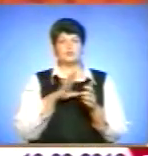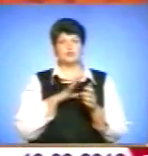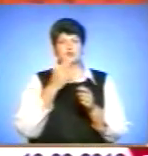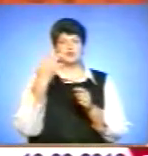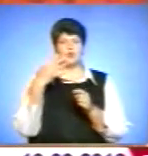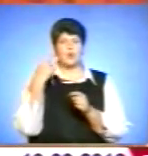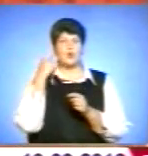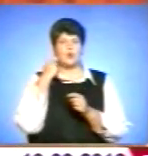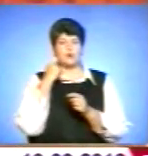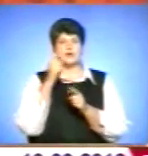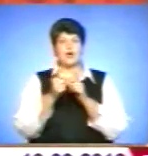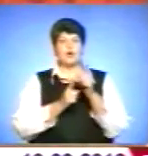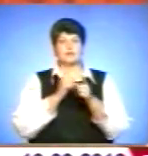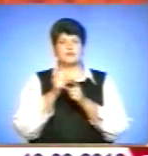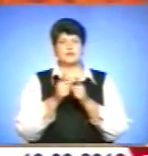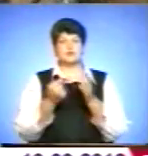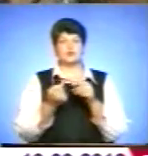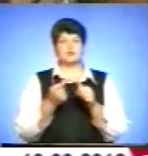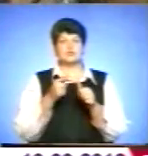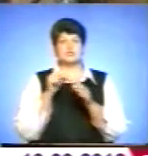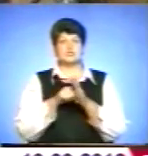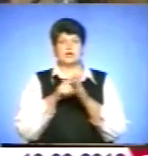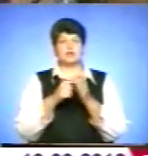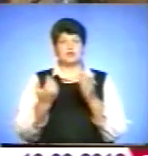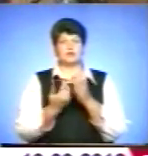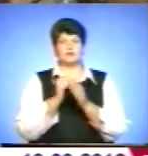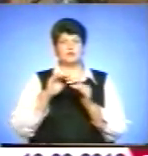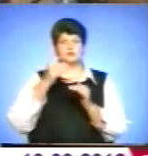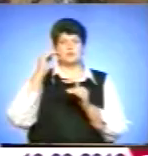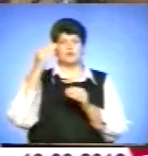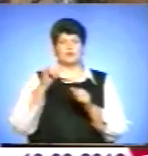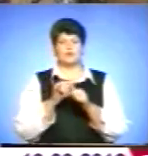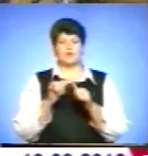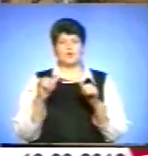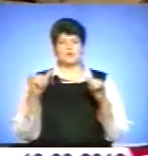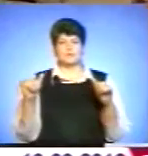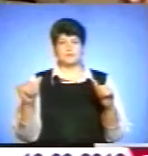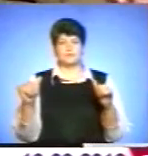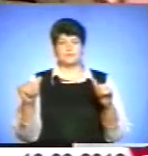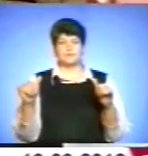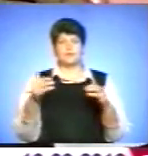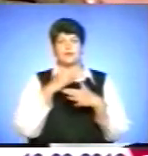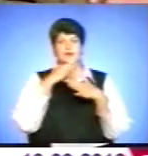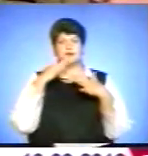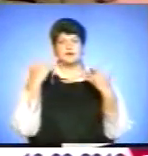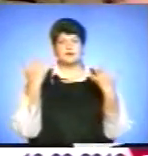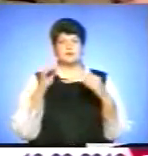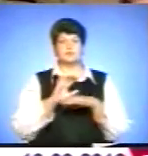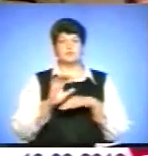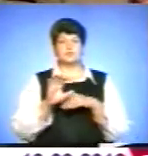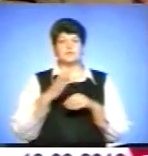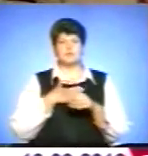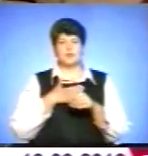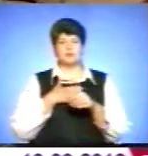років. Реорганізація означає новий щабель розвитку, каже директор школи Тетяна Солдас. Значна кількість випускників нашого закладу